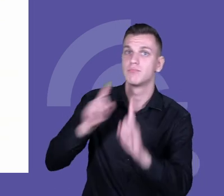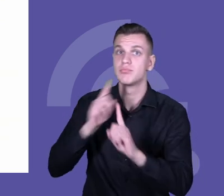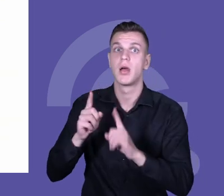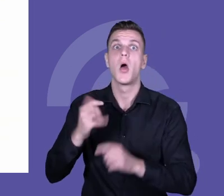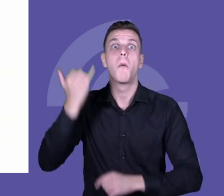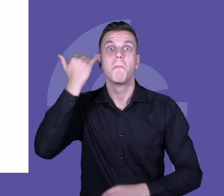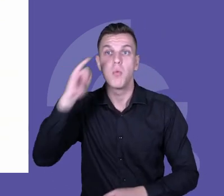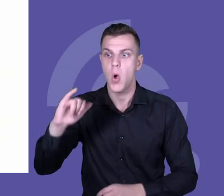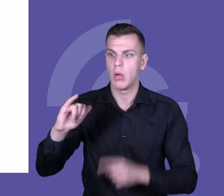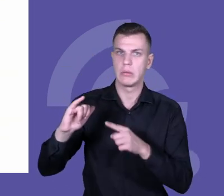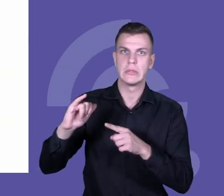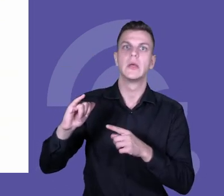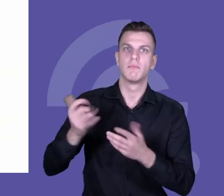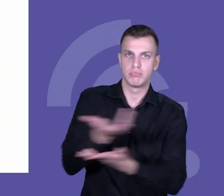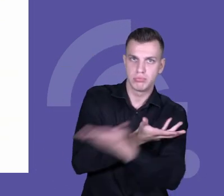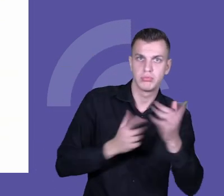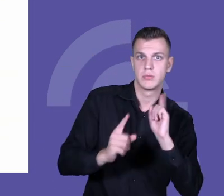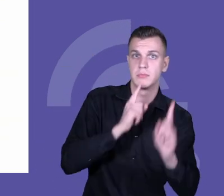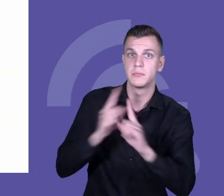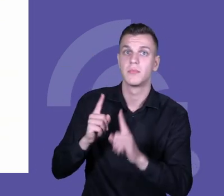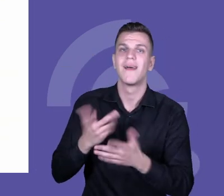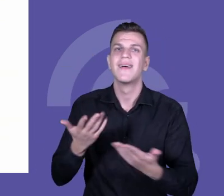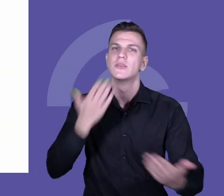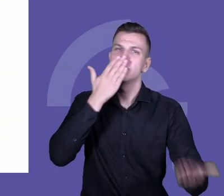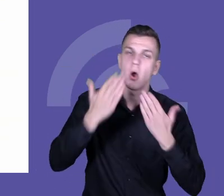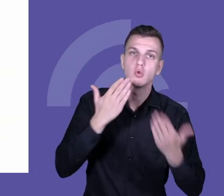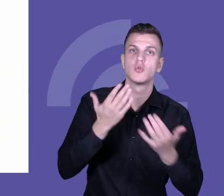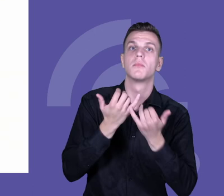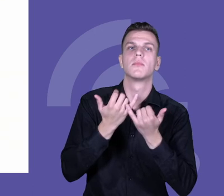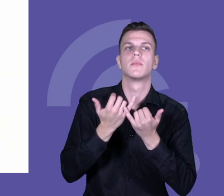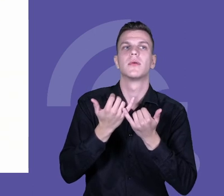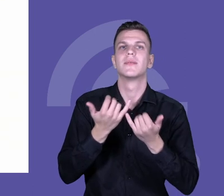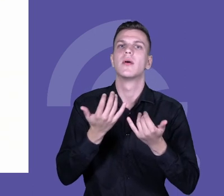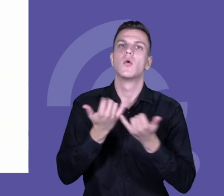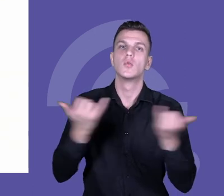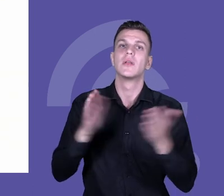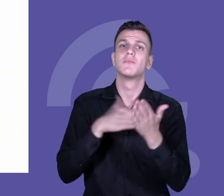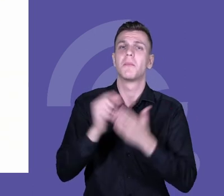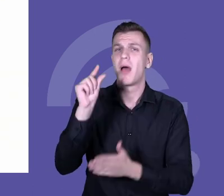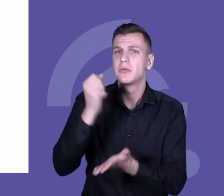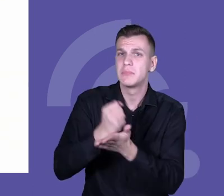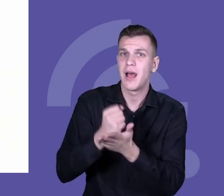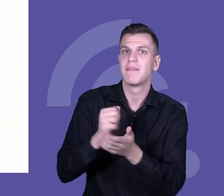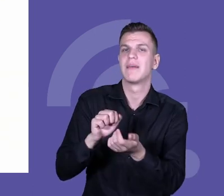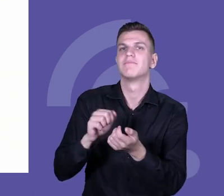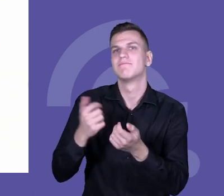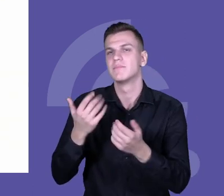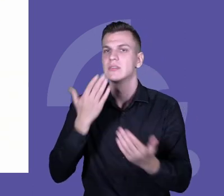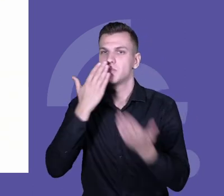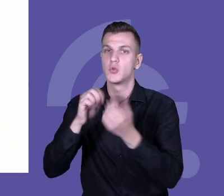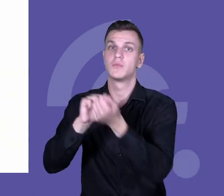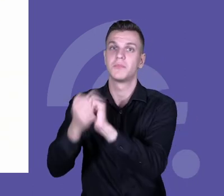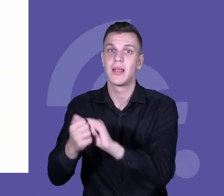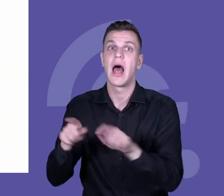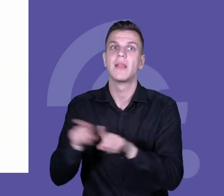stosowanie różnych bardzo metod, zarówno drobnych interwencji, jak i przemodelowania sposobu pracy w klasie,